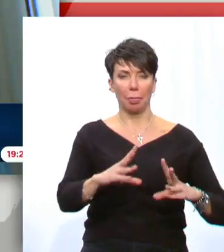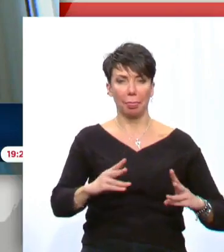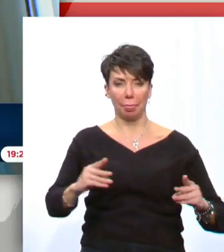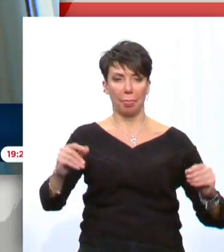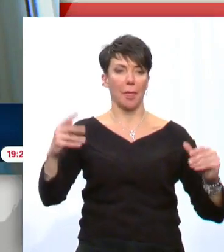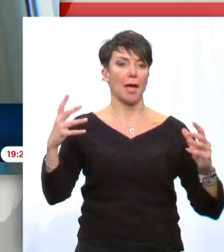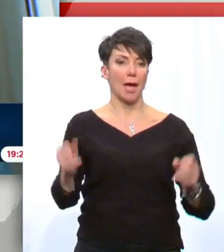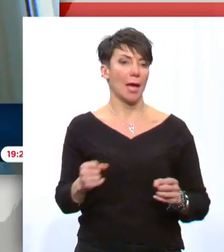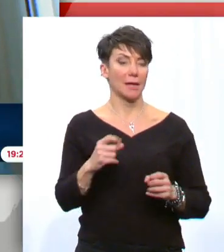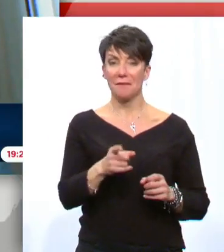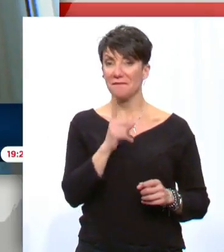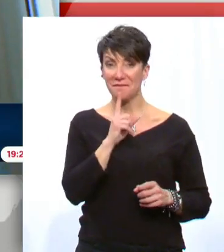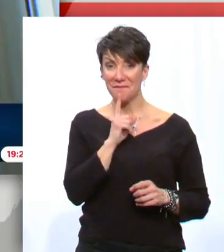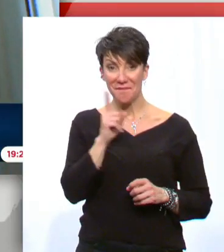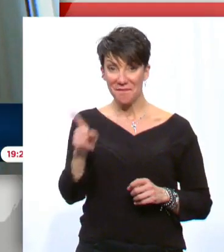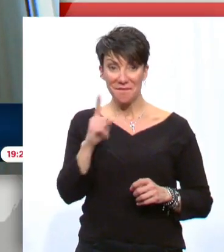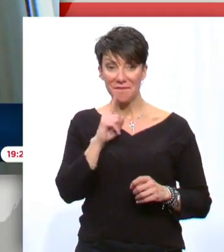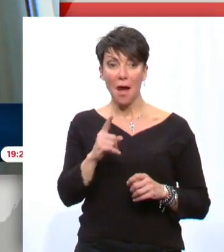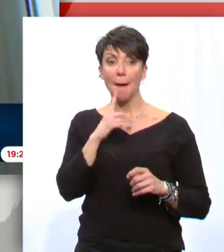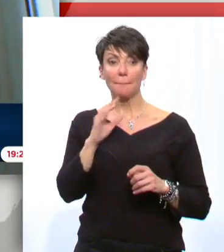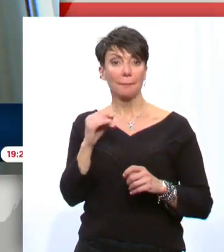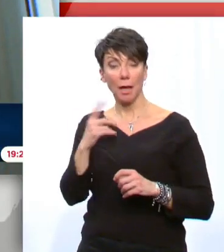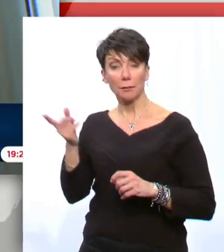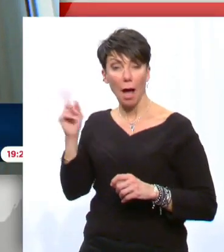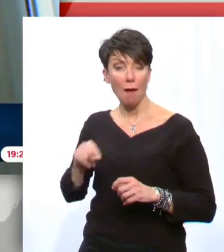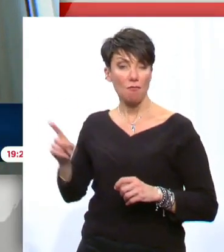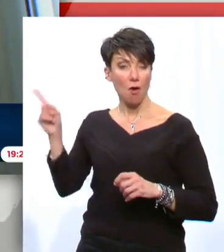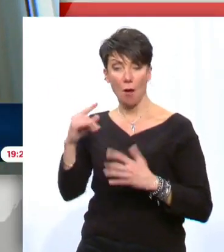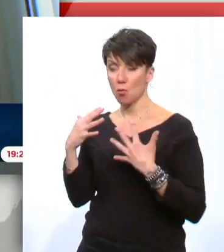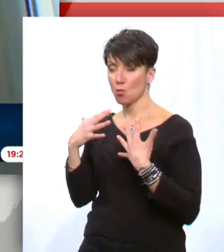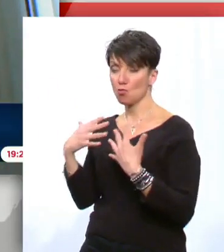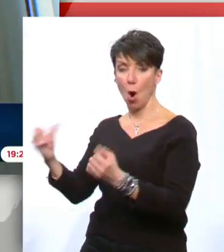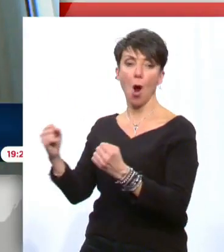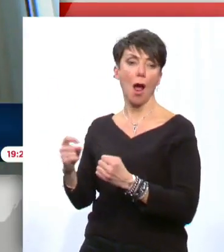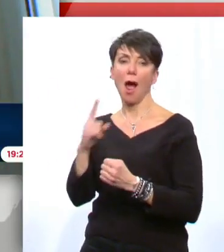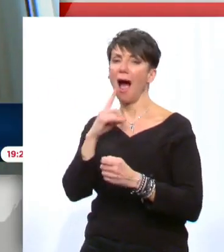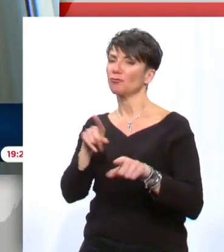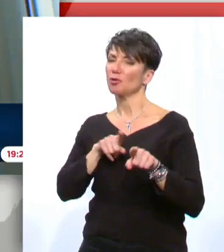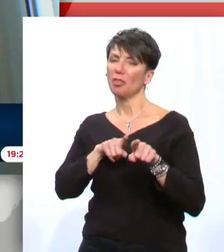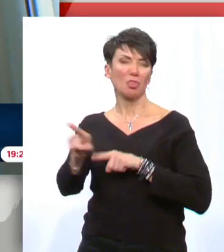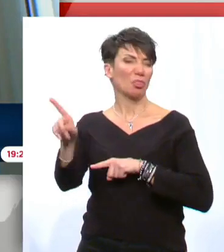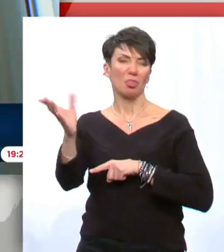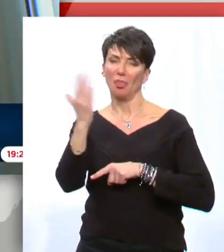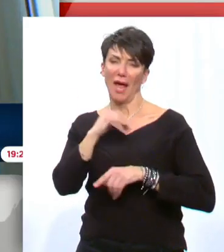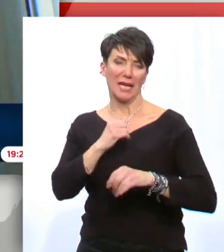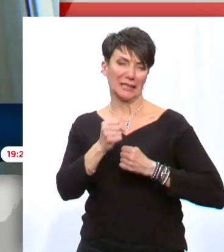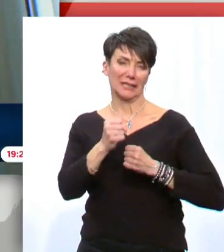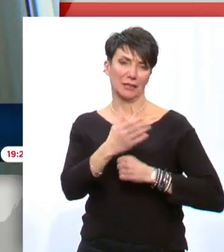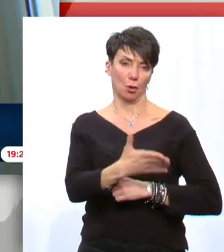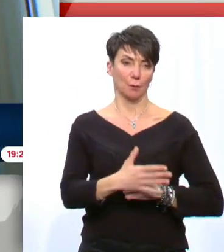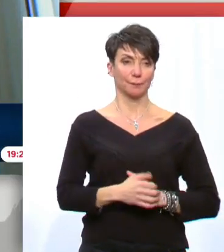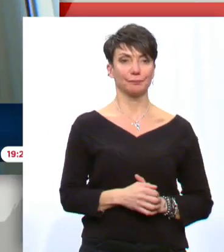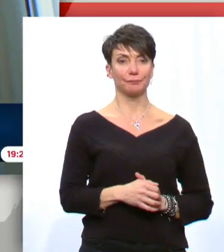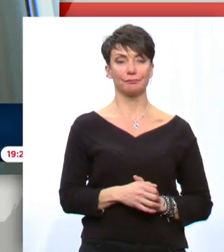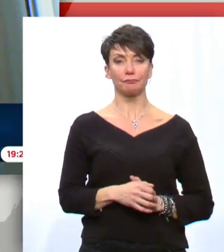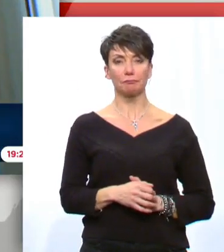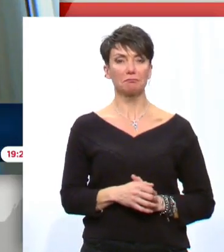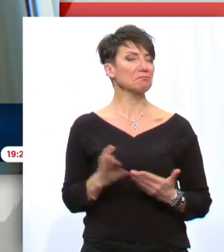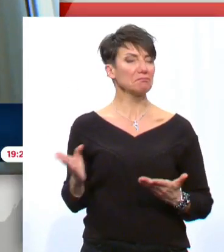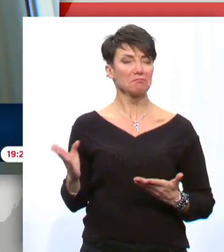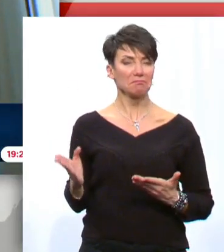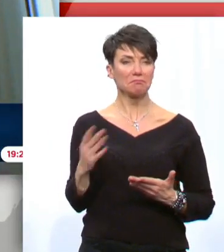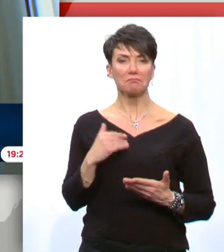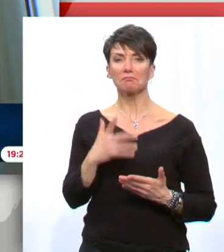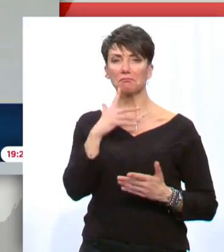σβήσει. Αυτό το φαινόμενο το βλέπουμε τώρα αρκετές ημέρες και είναι σαφές ότι δεν οφείλεται σε σεισμό. Είναι ένα